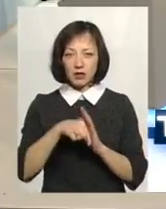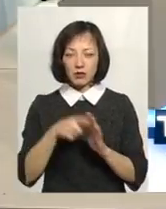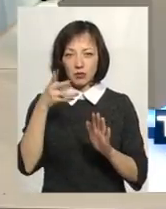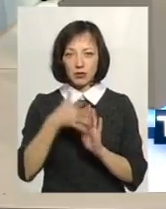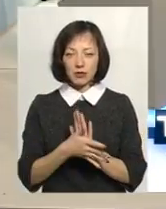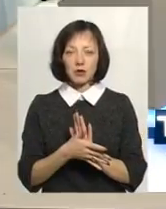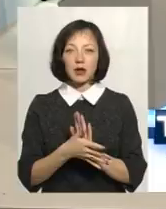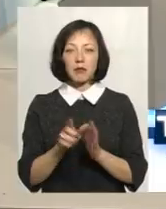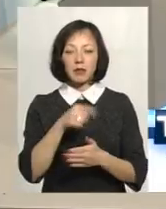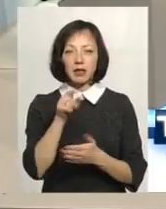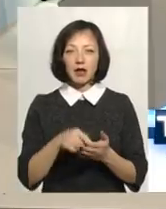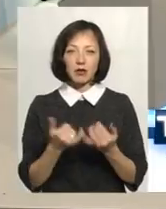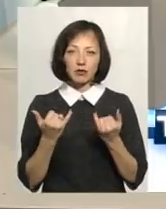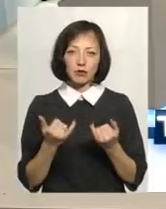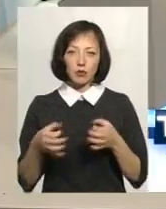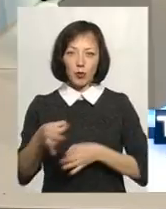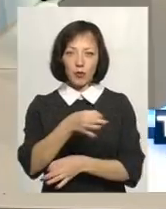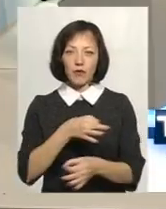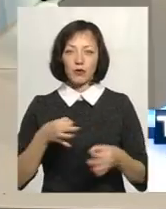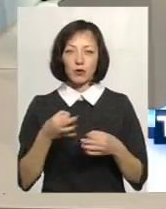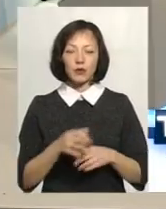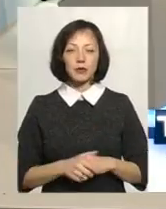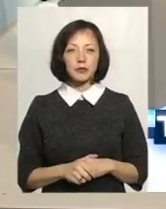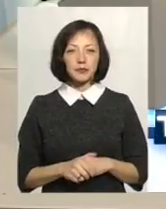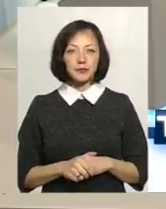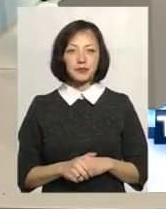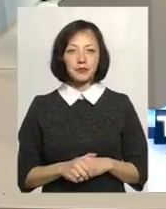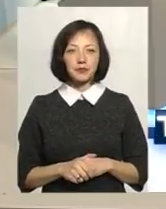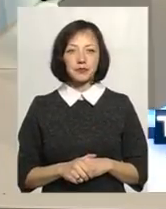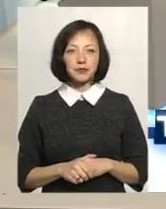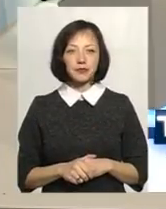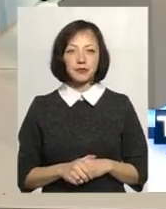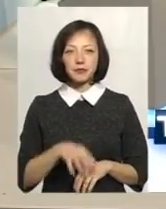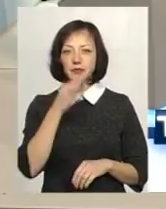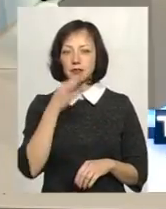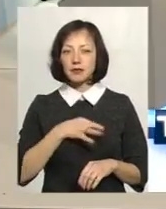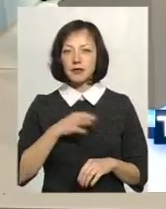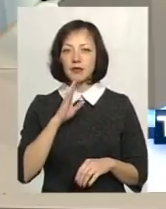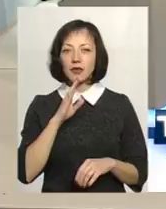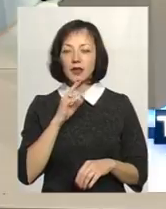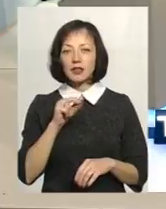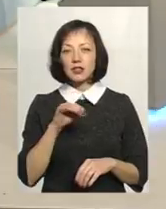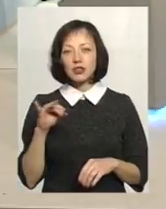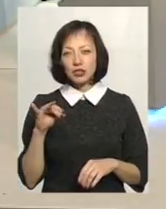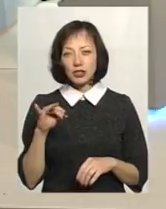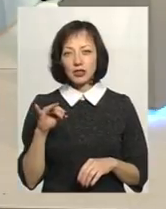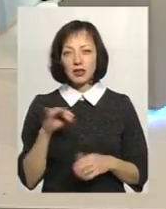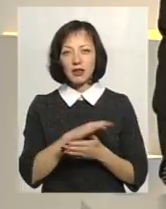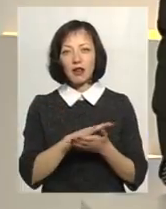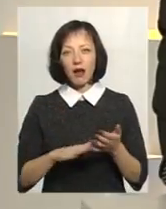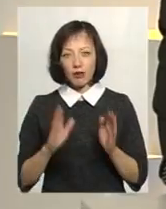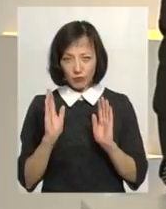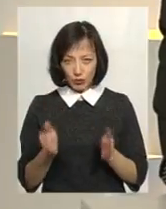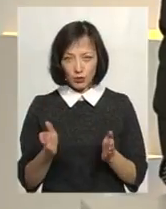питання, яке ми сьогодні обговорюємо на цьому місці. Скажіть, дівчата, чи спонукала вас ця робота далі